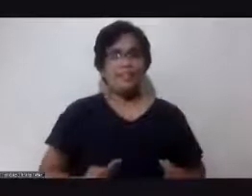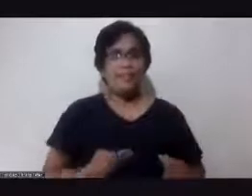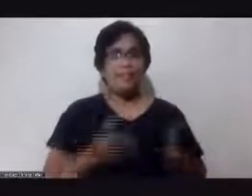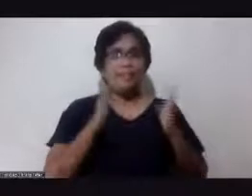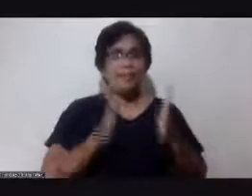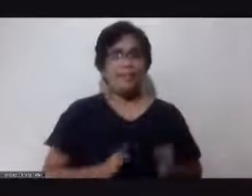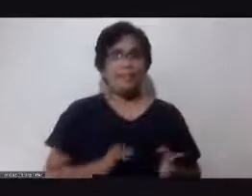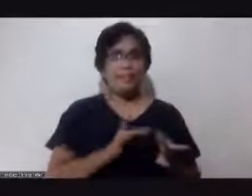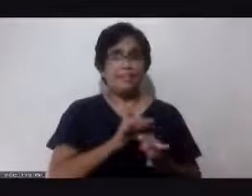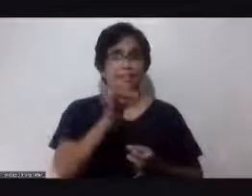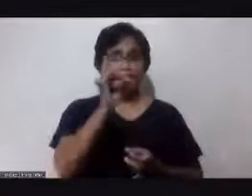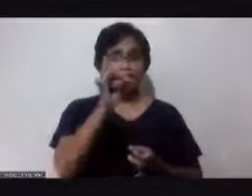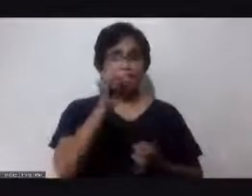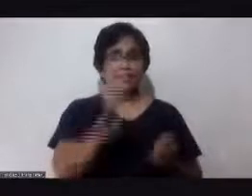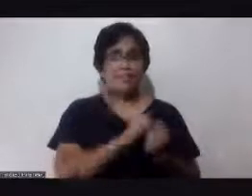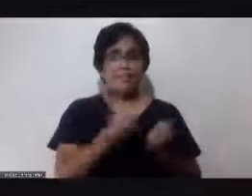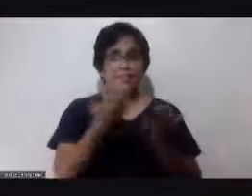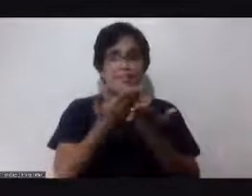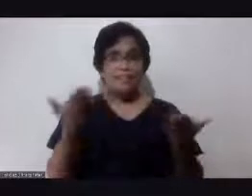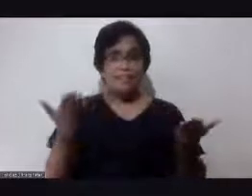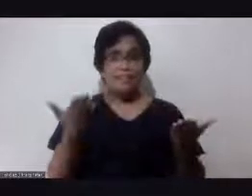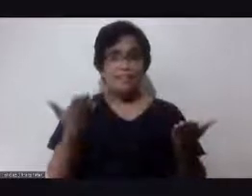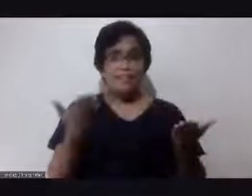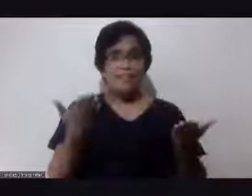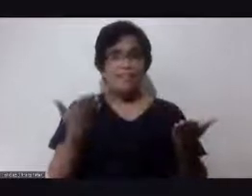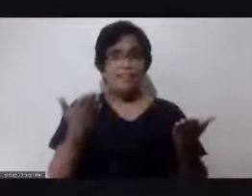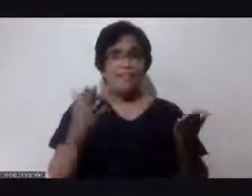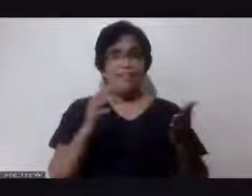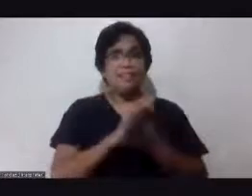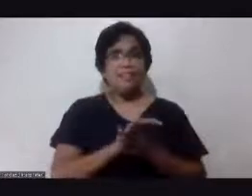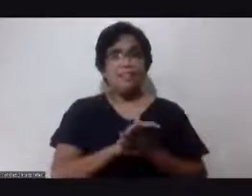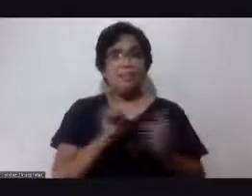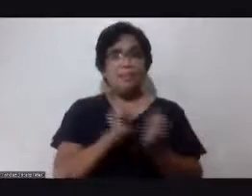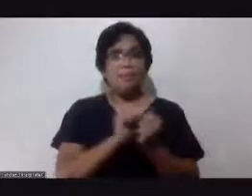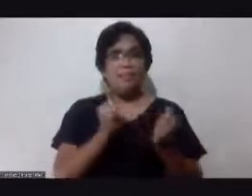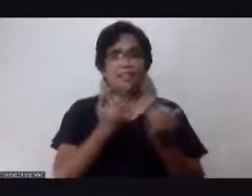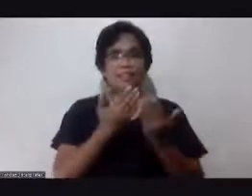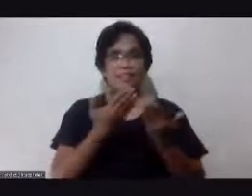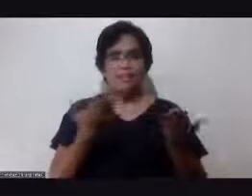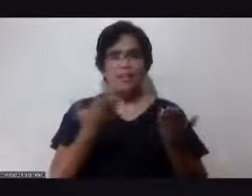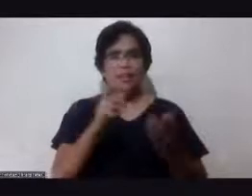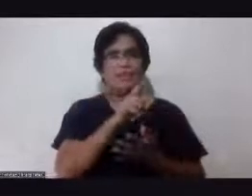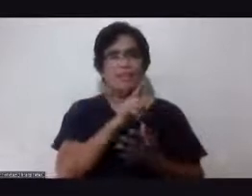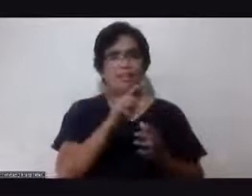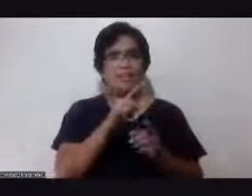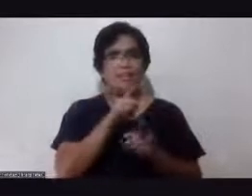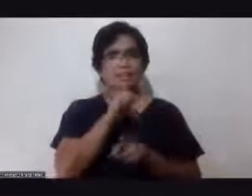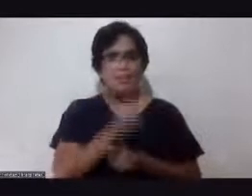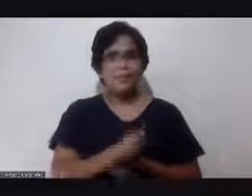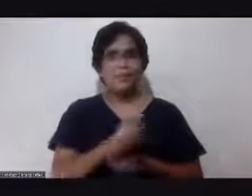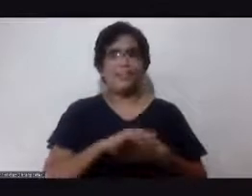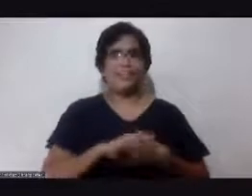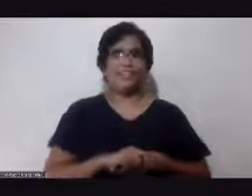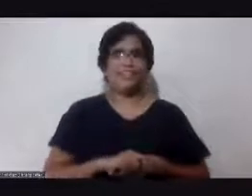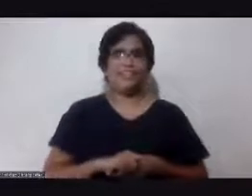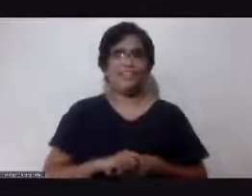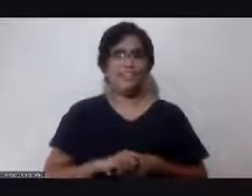soul. Iniiwan po namin sa inyo mga katagang. Sumainyo ang katotohanan. ang katotohanan.